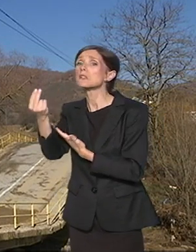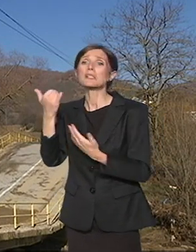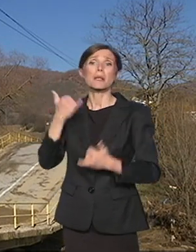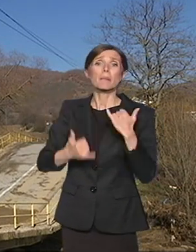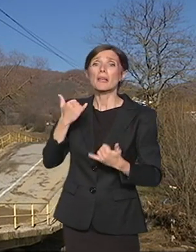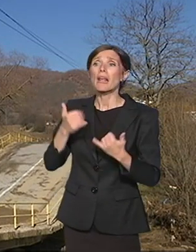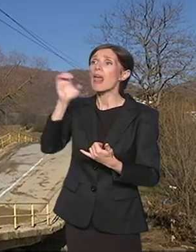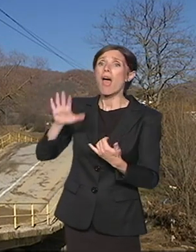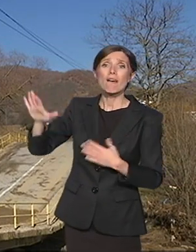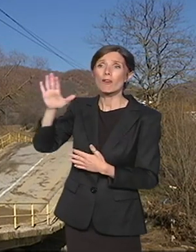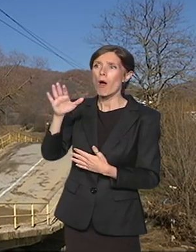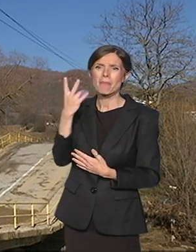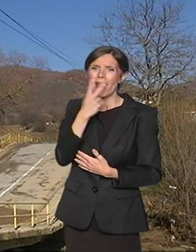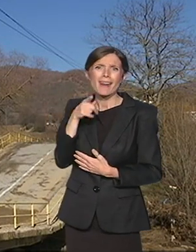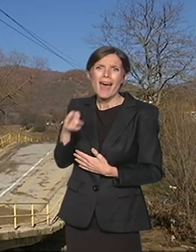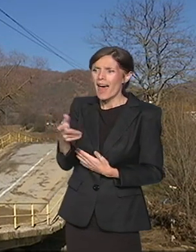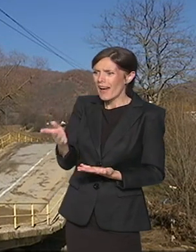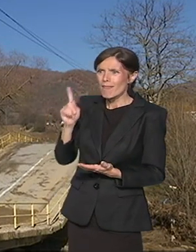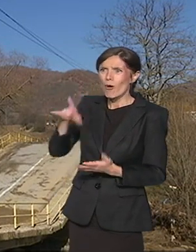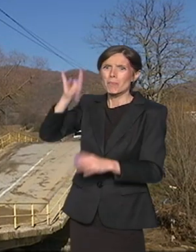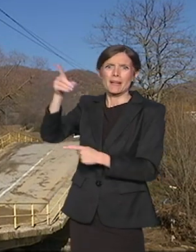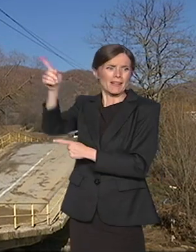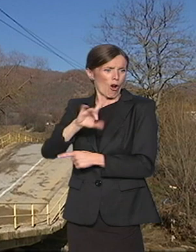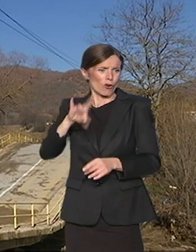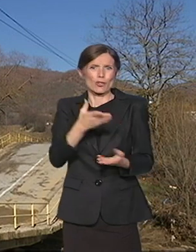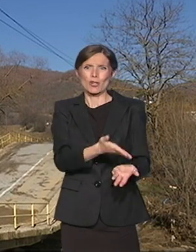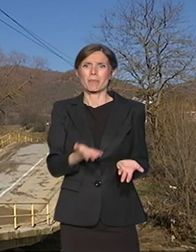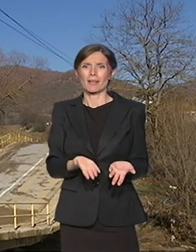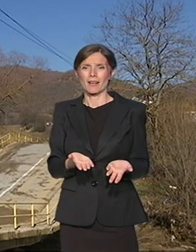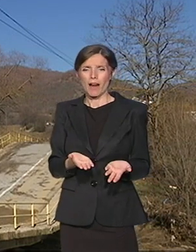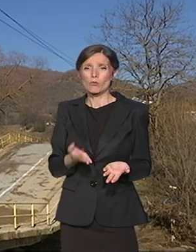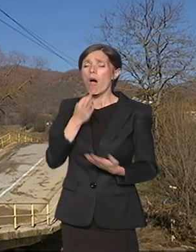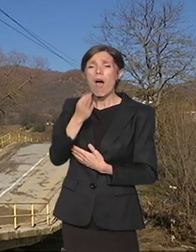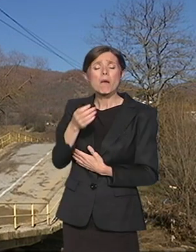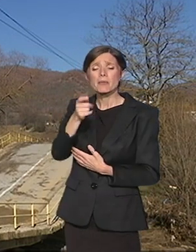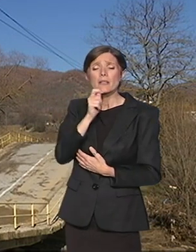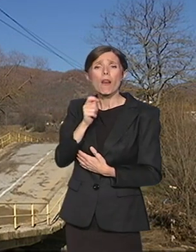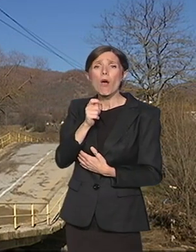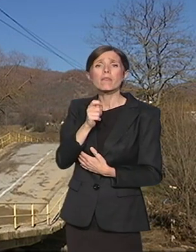ili u Evropi. Svako hoće izabrati to. Pa kakva je onda perspektiva ovoga kraja?